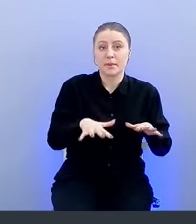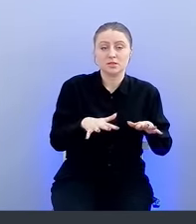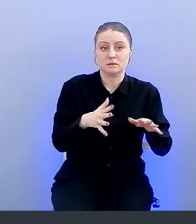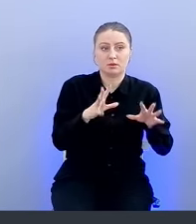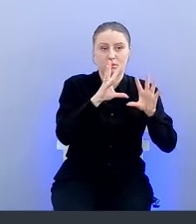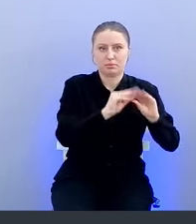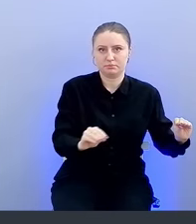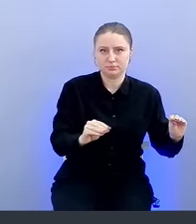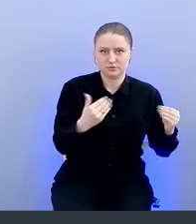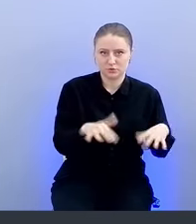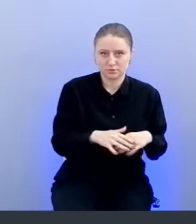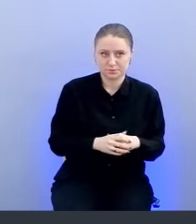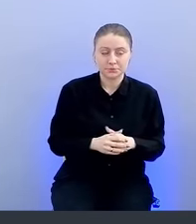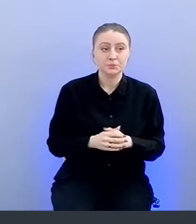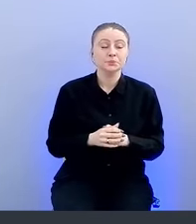обнаружены.